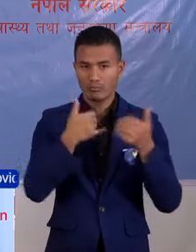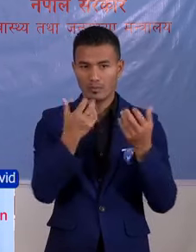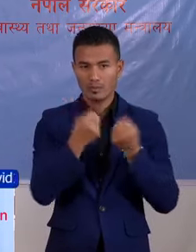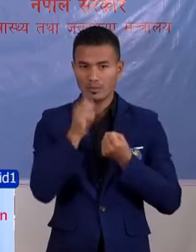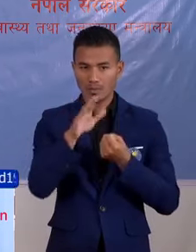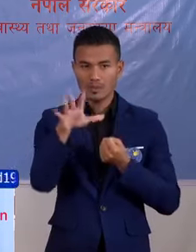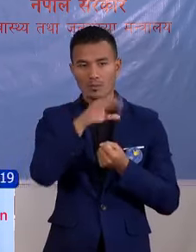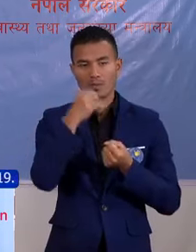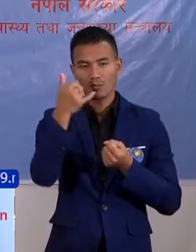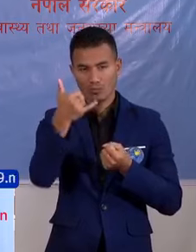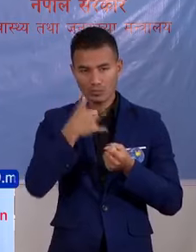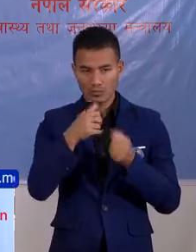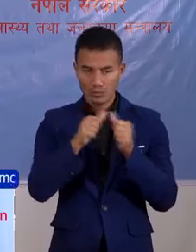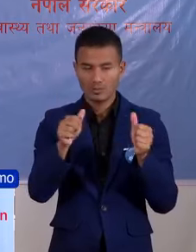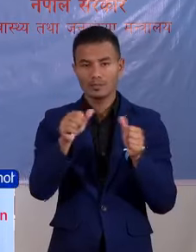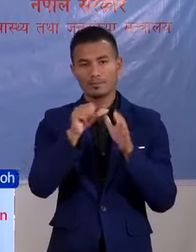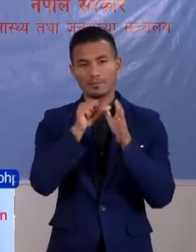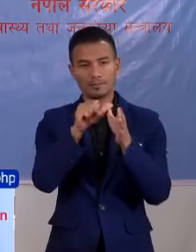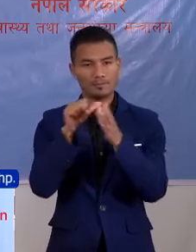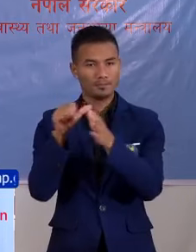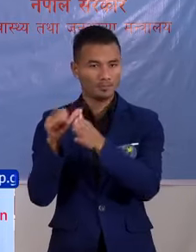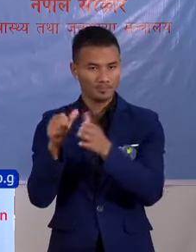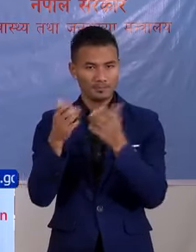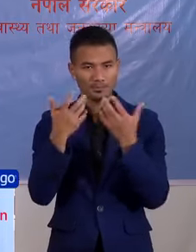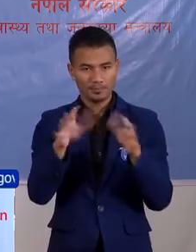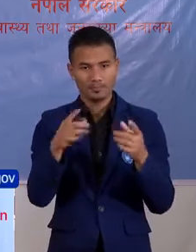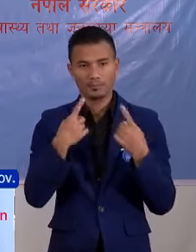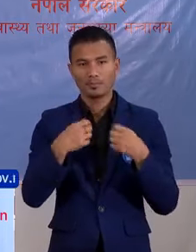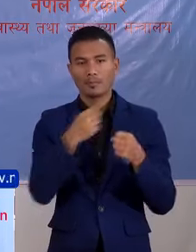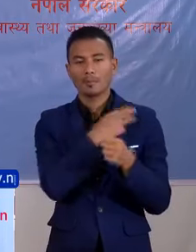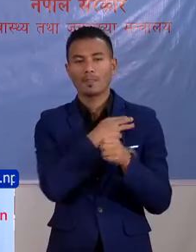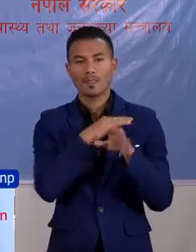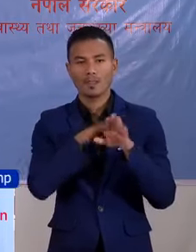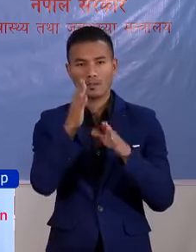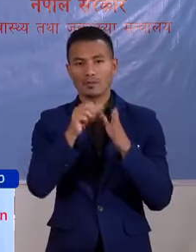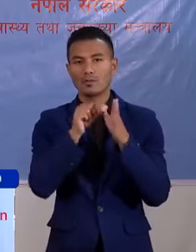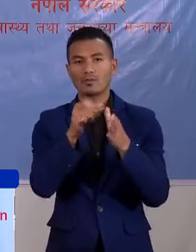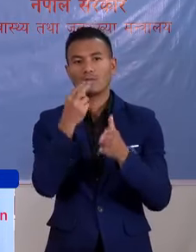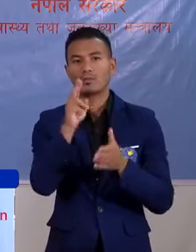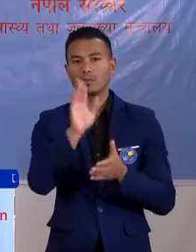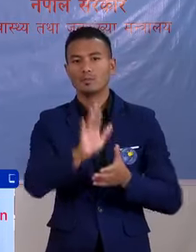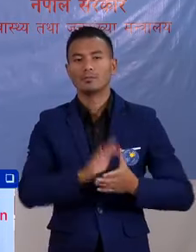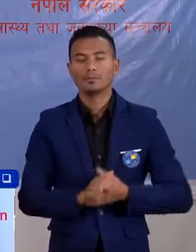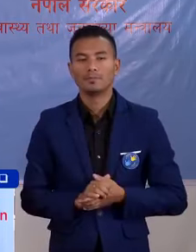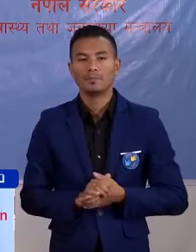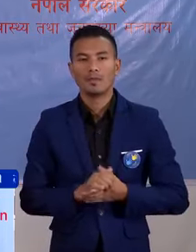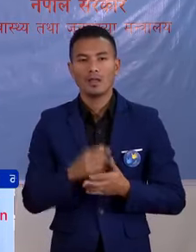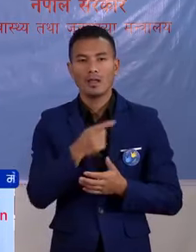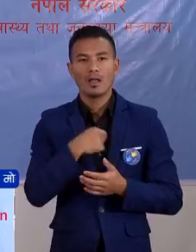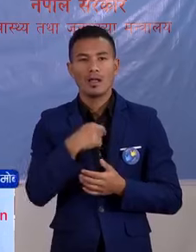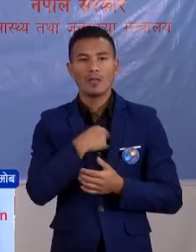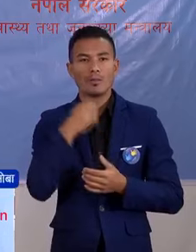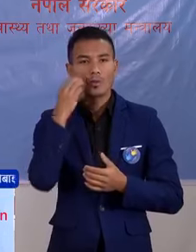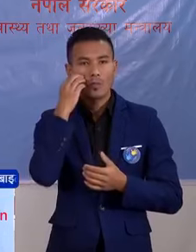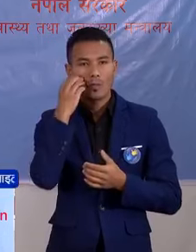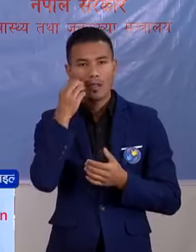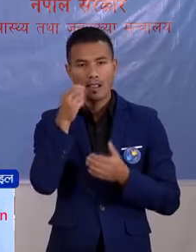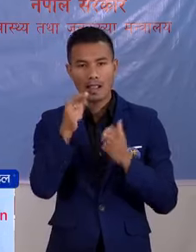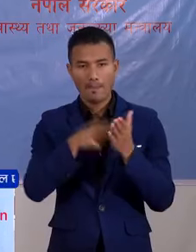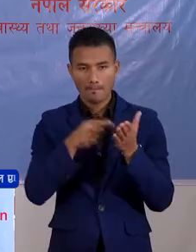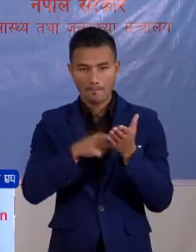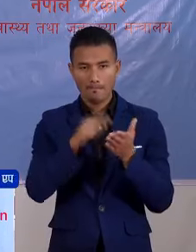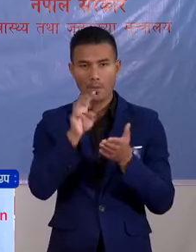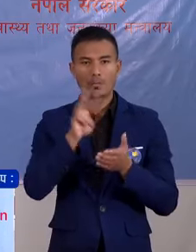ती सबई कॉल अरू को सम्भधन आ अमरो मोबाईल एप रो